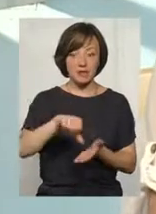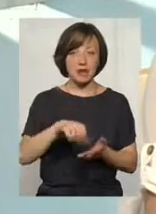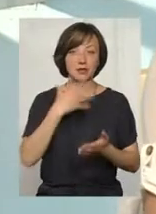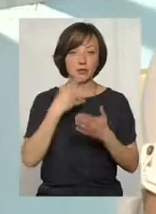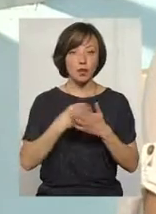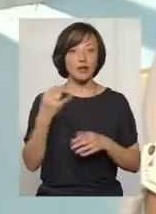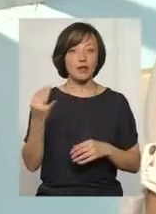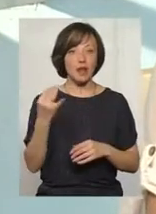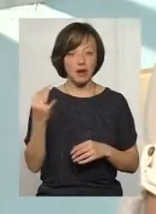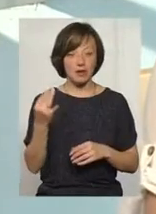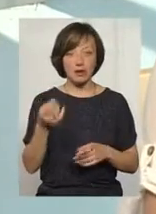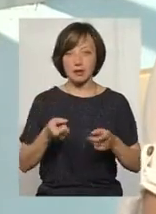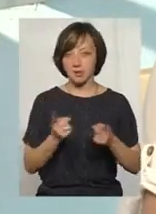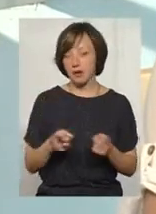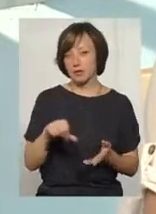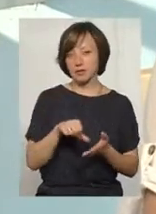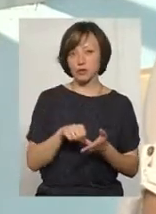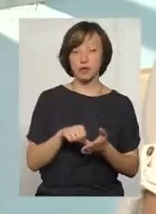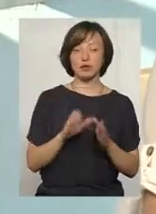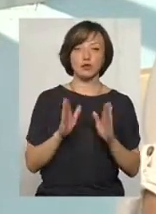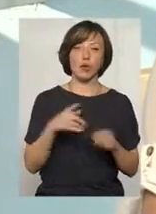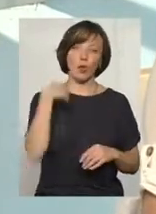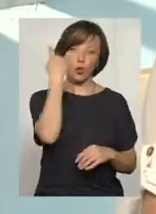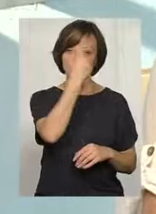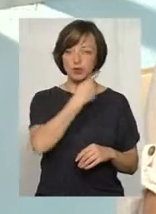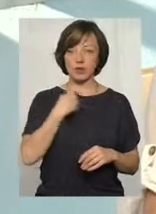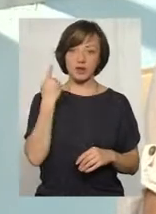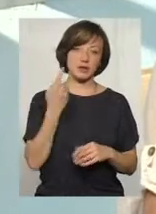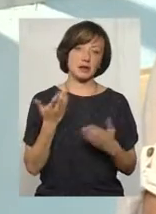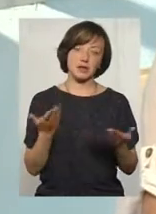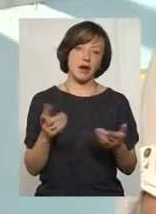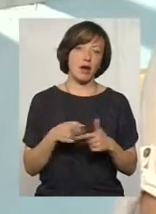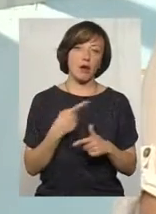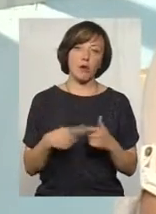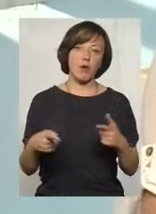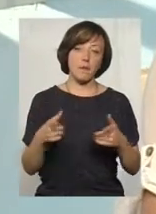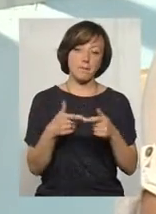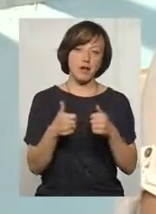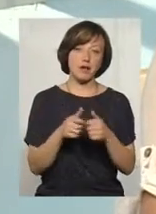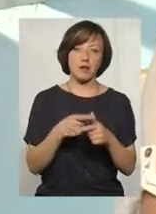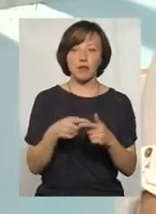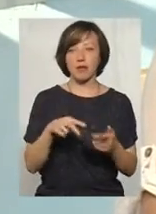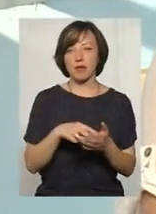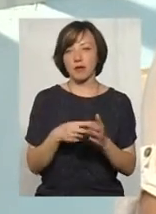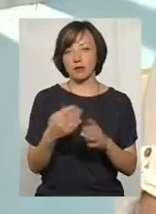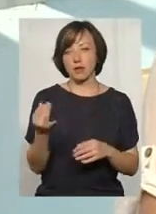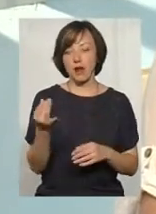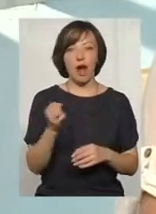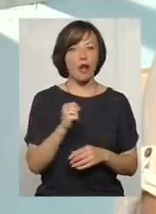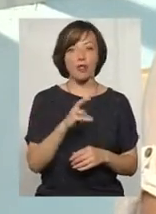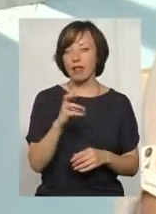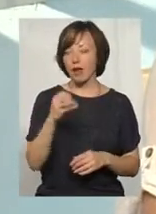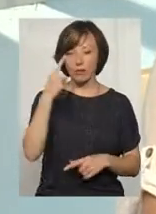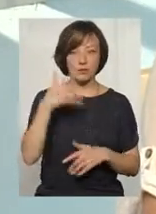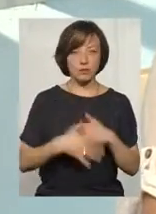свої інтереси, насправді представляють суто свої вузькі або особисті, або партійні, або кланові інтереси. Але не